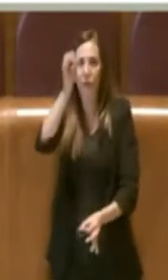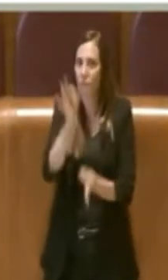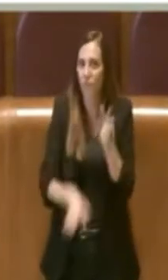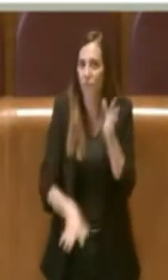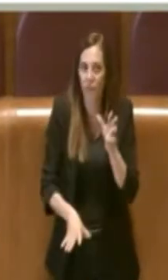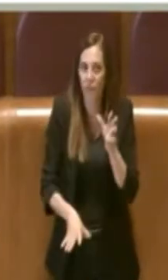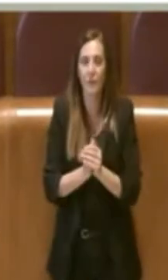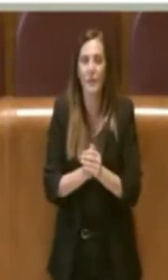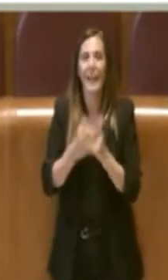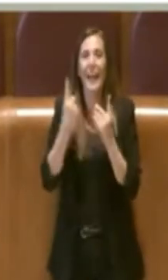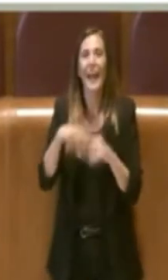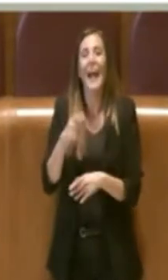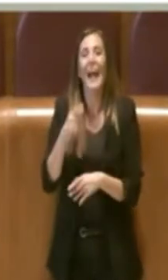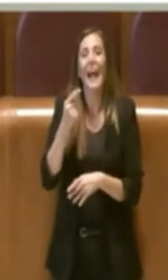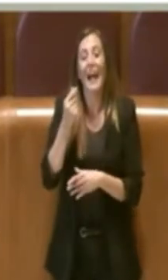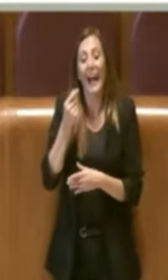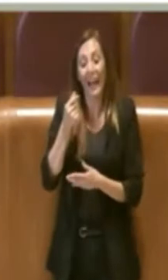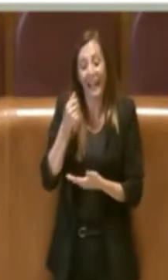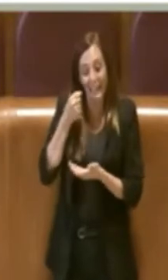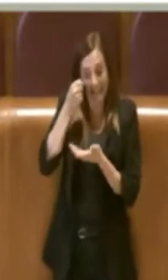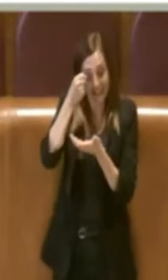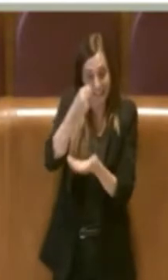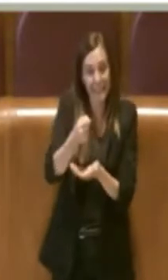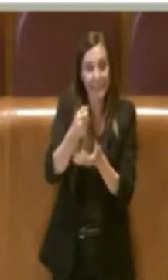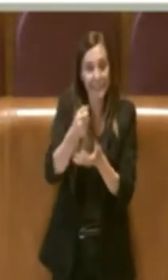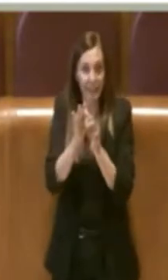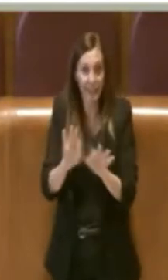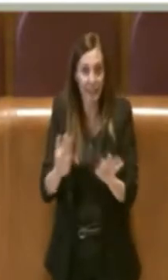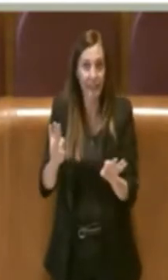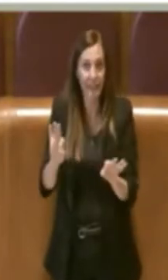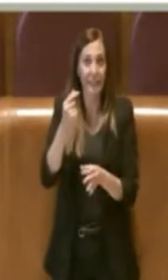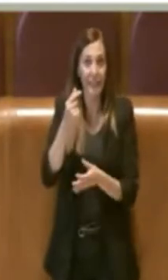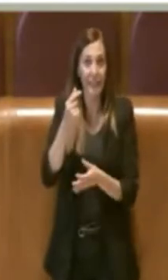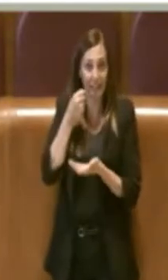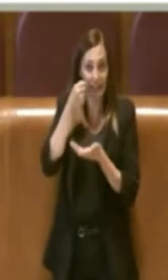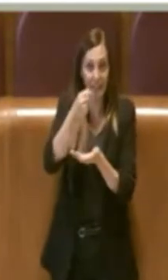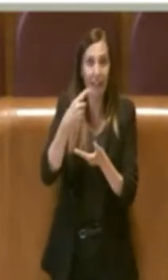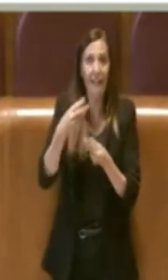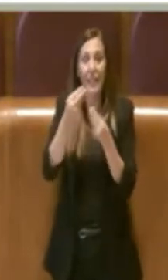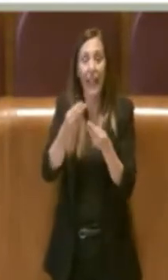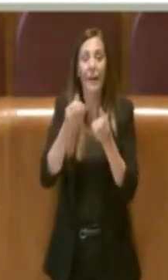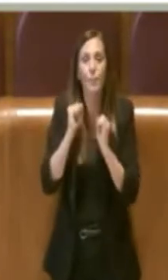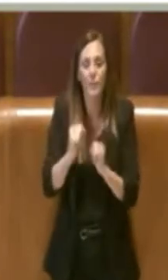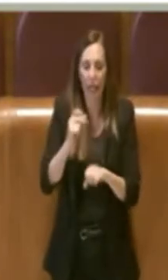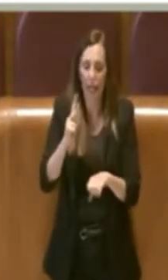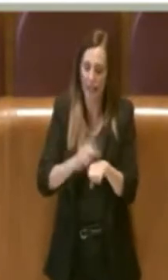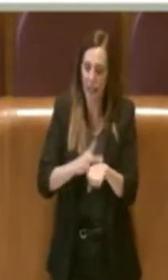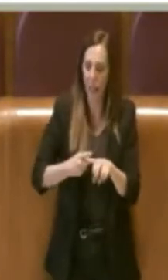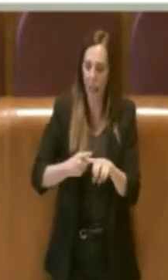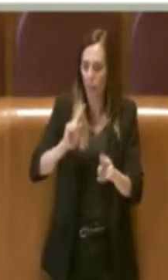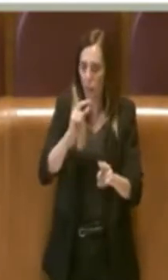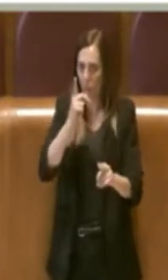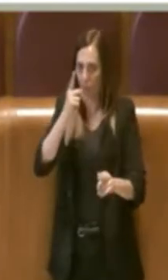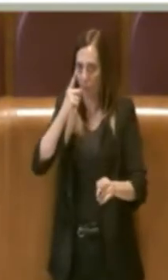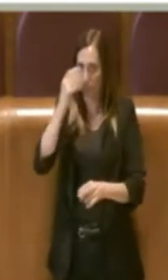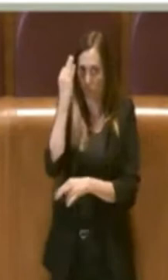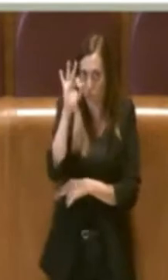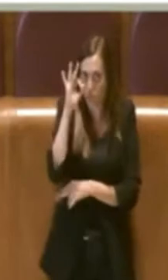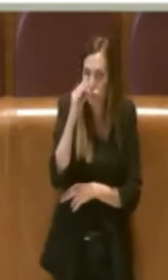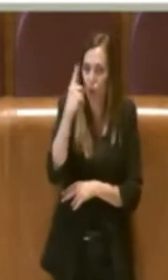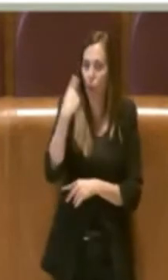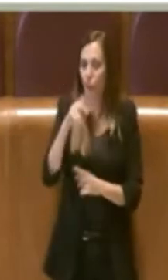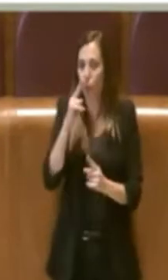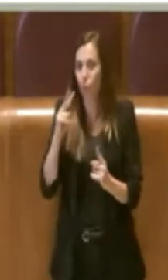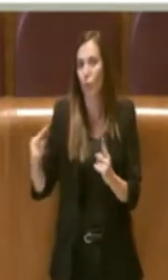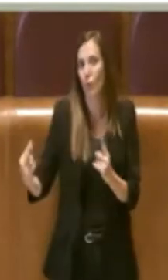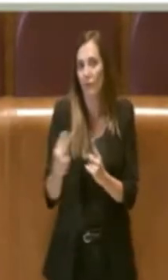Quindi ha le risorse che devono essere messe a disposizione, risorse che devono garantire un'assistenza più efficiente ed efficace anche dal punto di vista